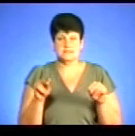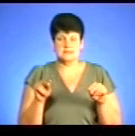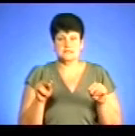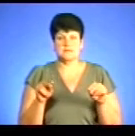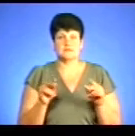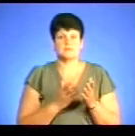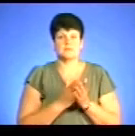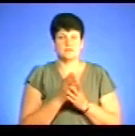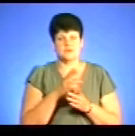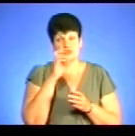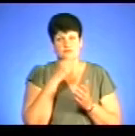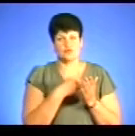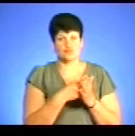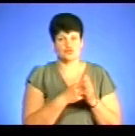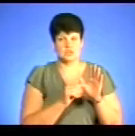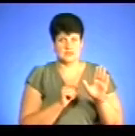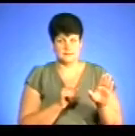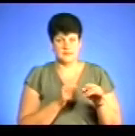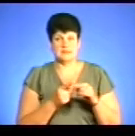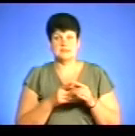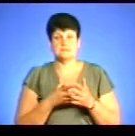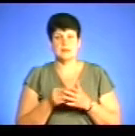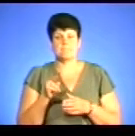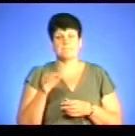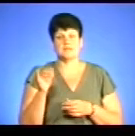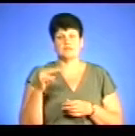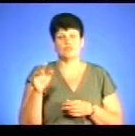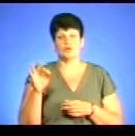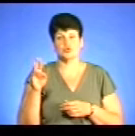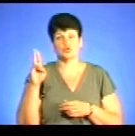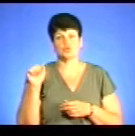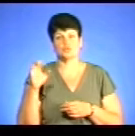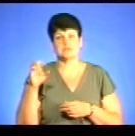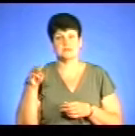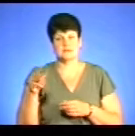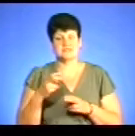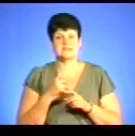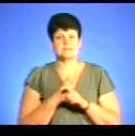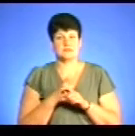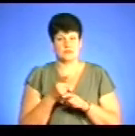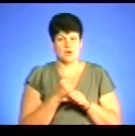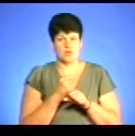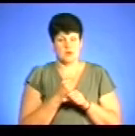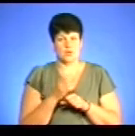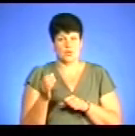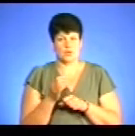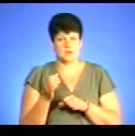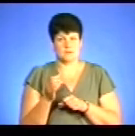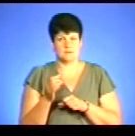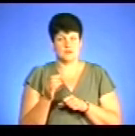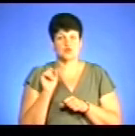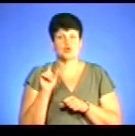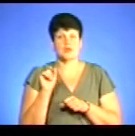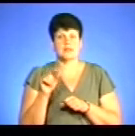спрямовується в державний бюджет. Це нас сплачують підлочистку і шусту спирт. Вони виробляють горілку, всім відомий бренд